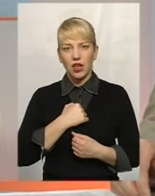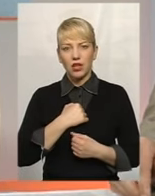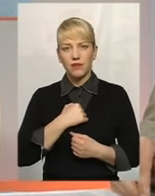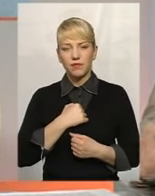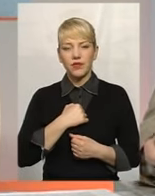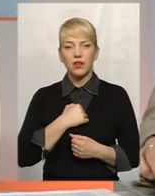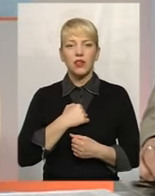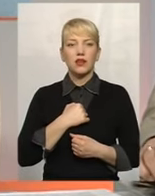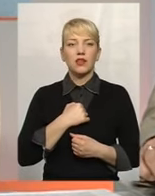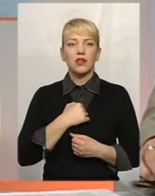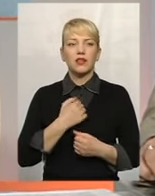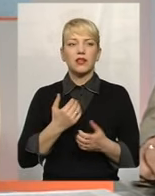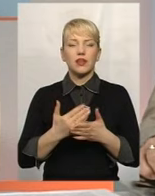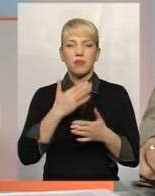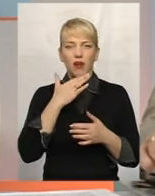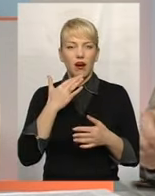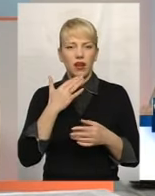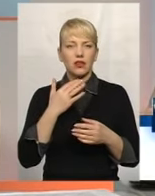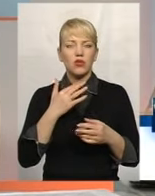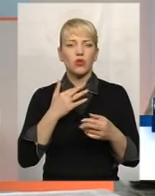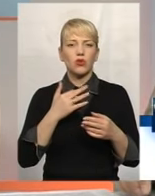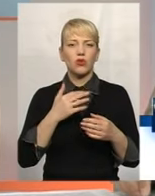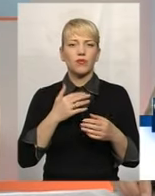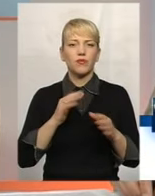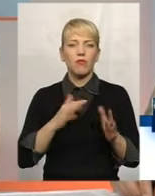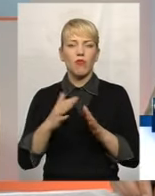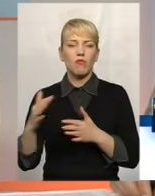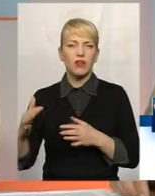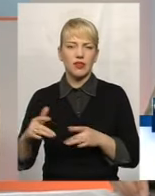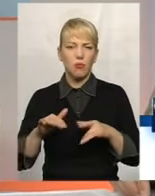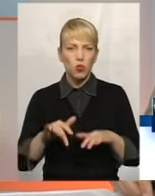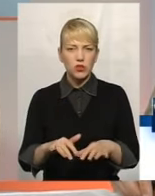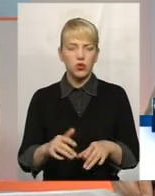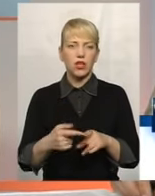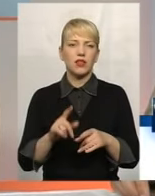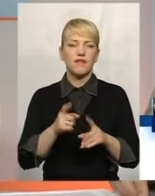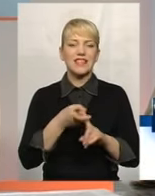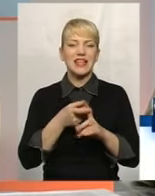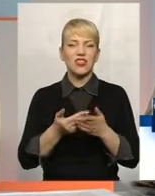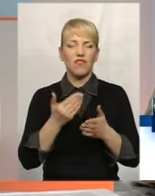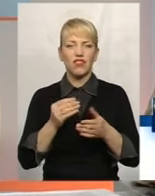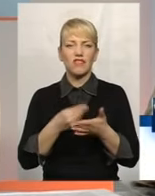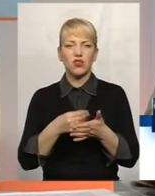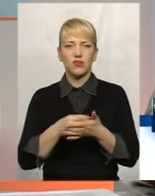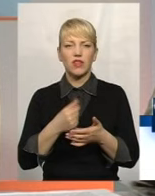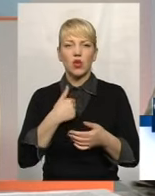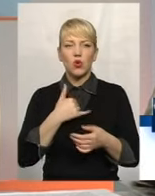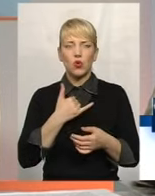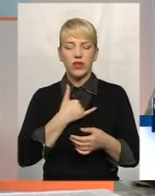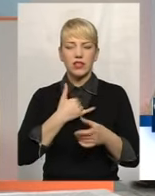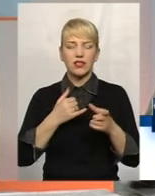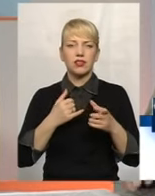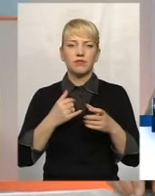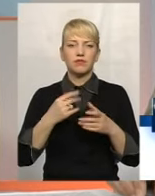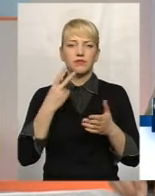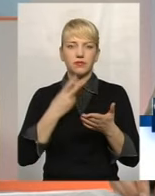силу певних процесуальних моментів і залежно від фінансування, слід сказати, що штатним розписом, на жаль, передбачено на